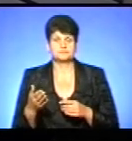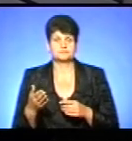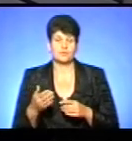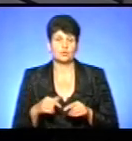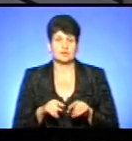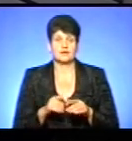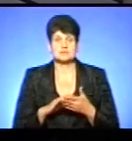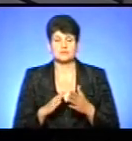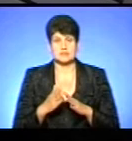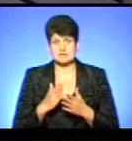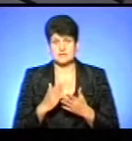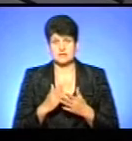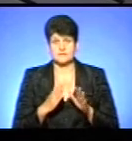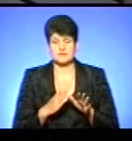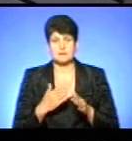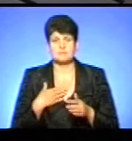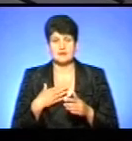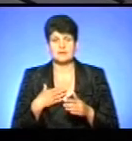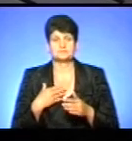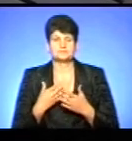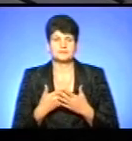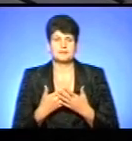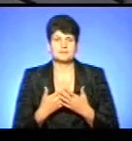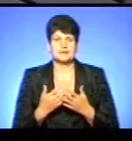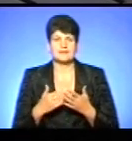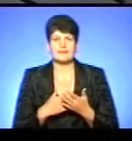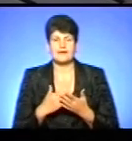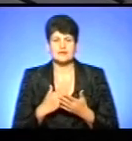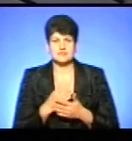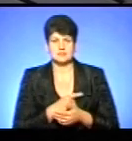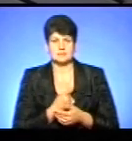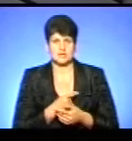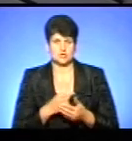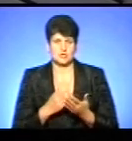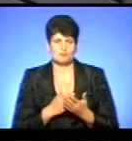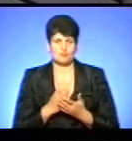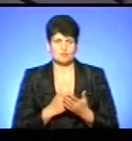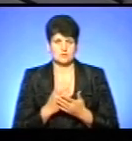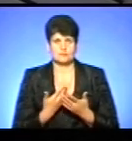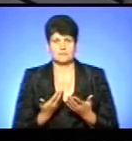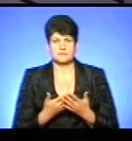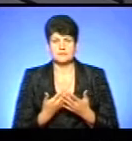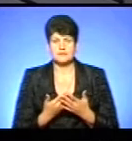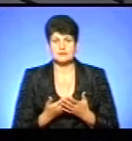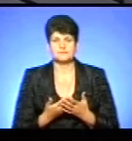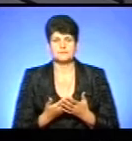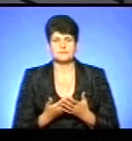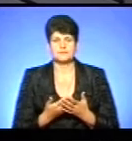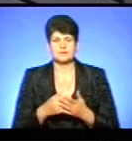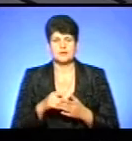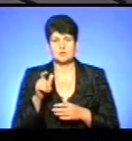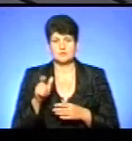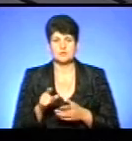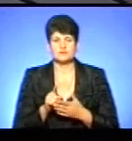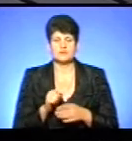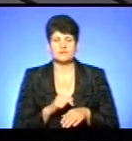така ситуація є. Звичайно, що ми йдемо до моделі якісних медичних послуг, ми йдемо до моделі, пацієнт повинен